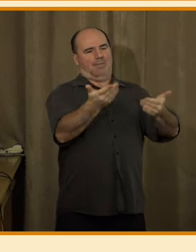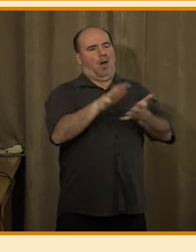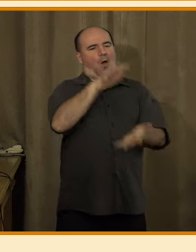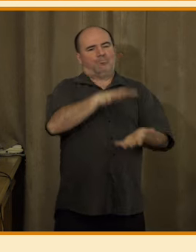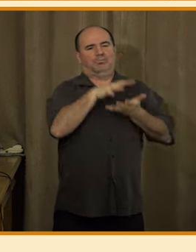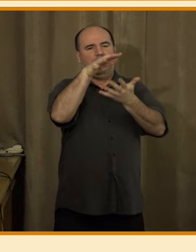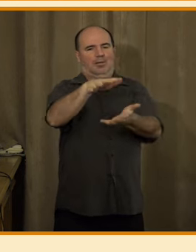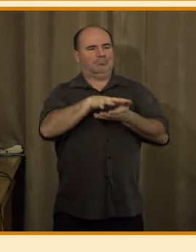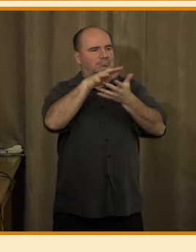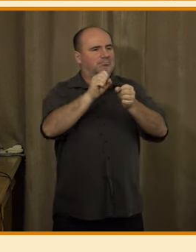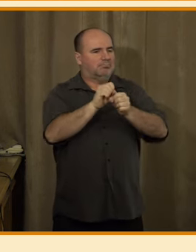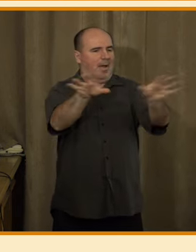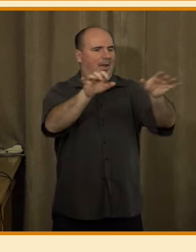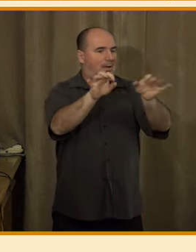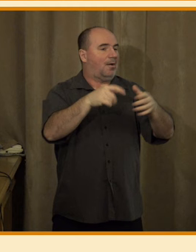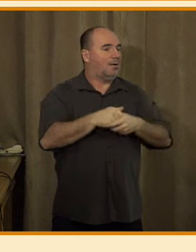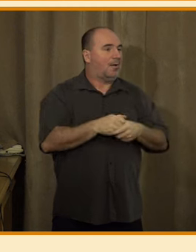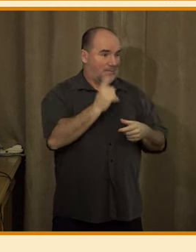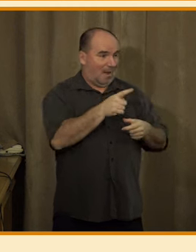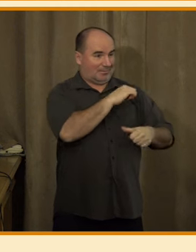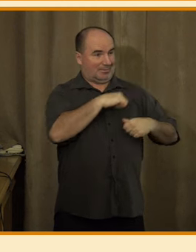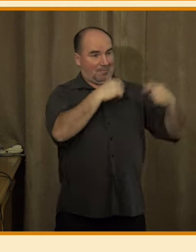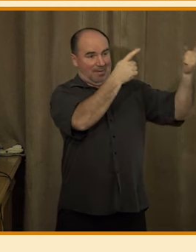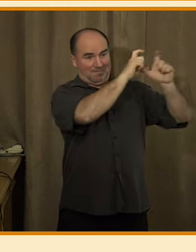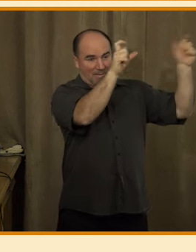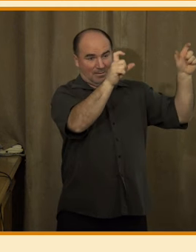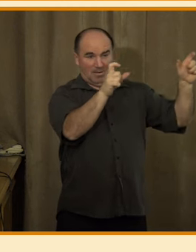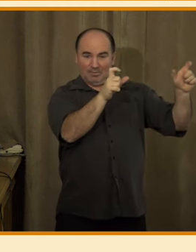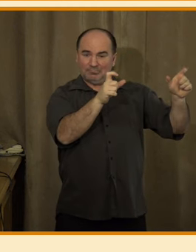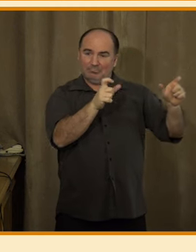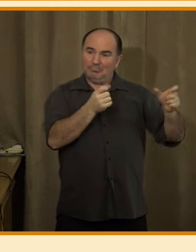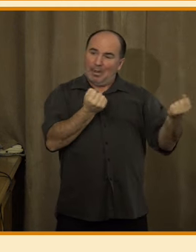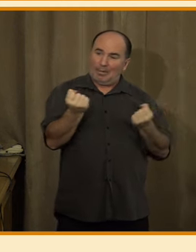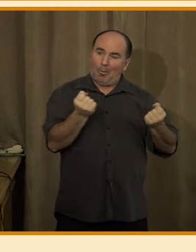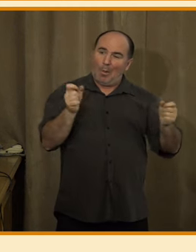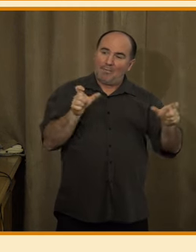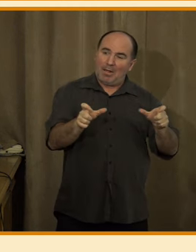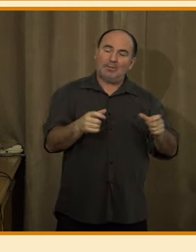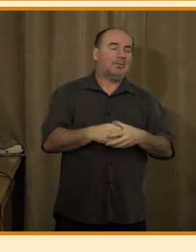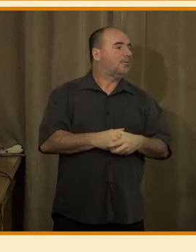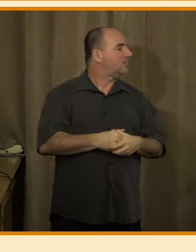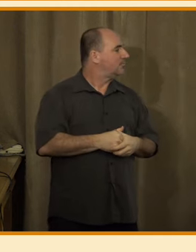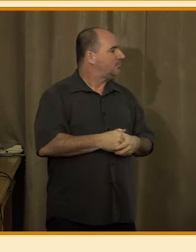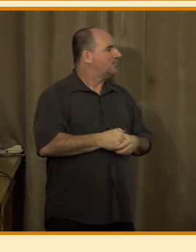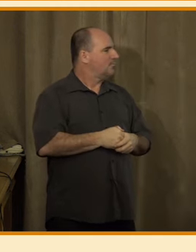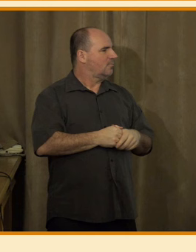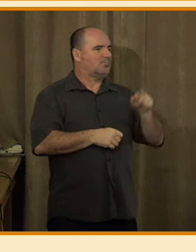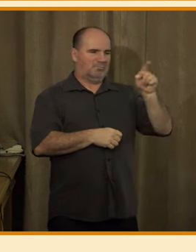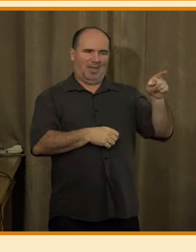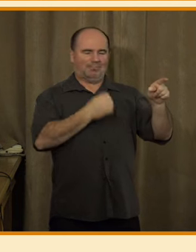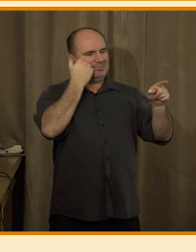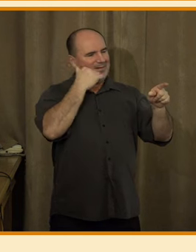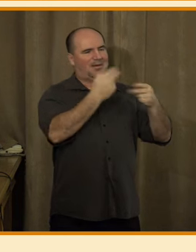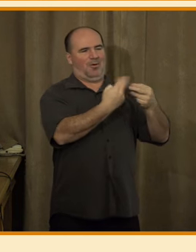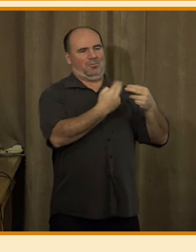mají sami provádět tu regulaci. Tam se lidé vyjadřovali velmi podobně jako u toho